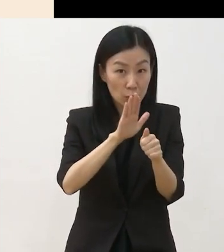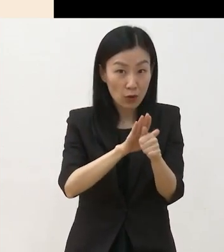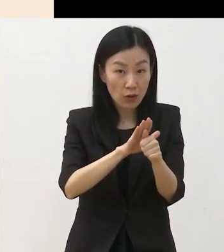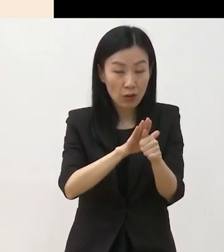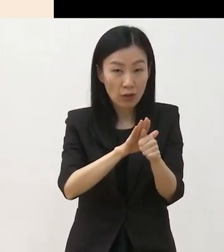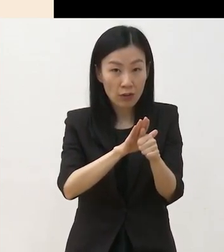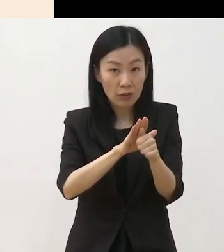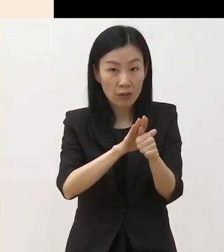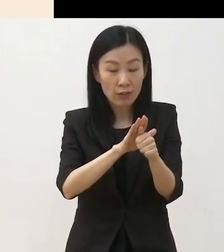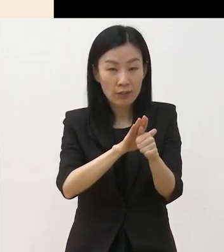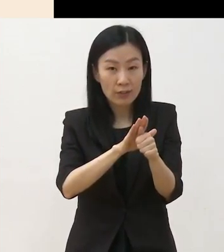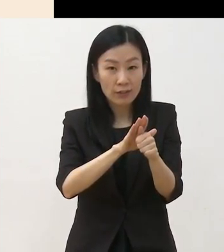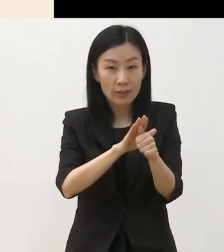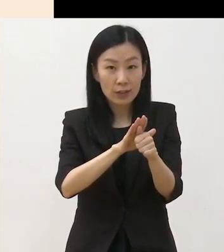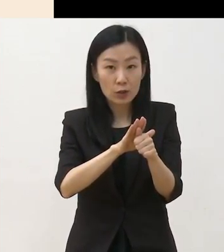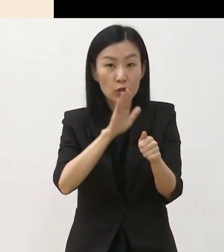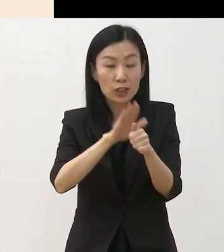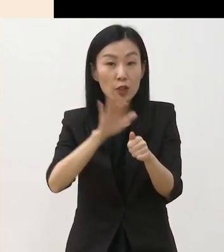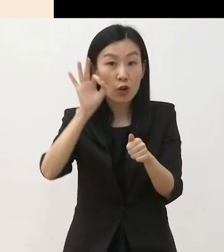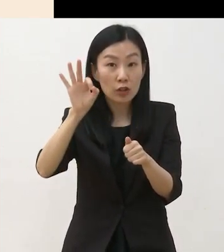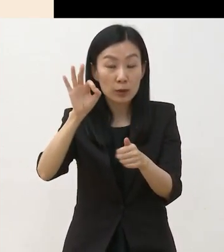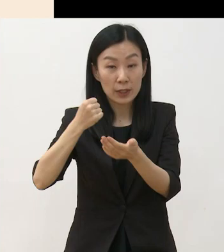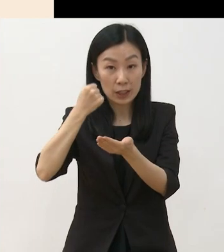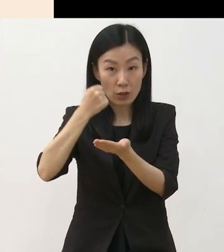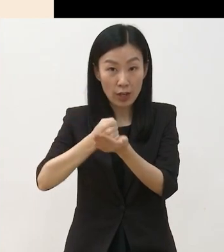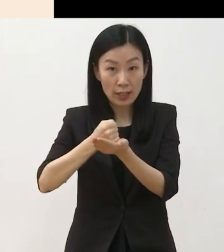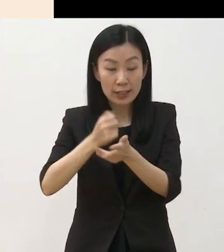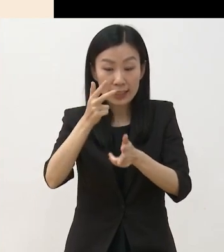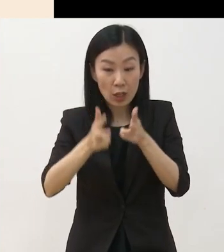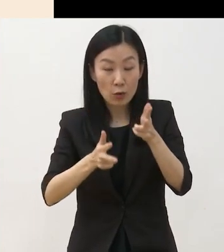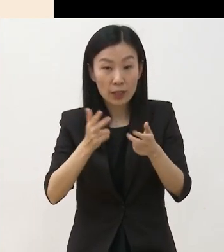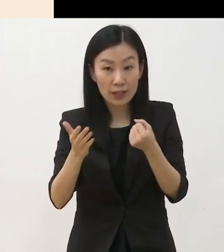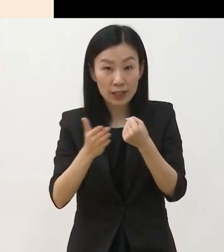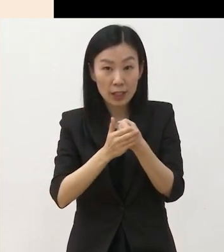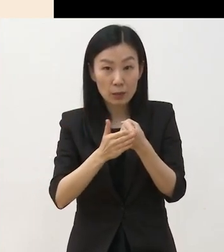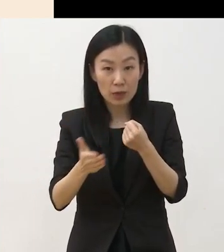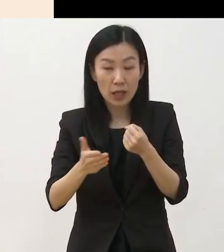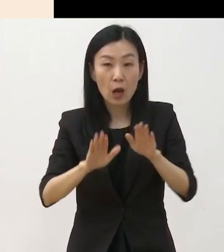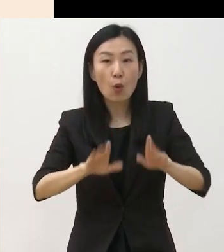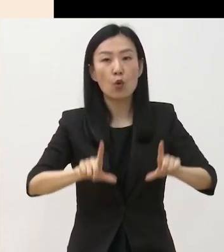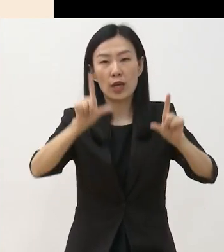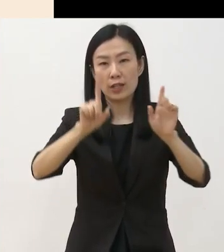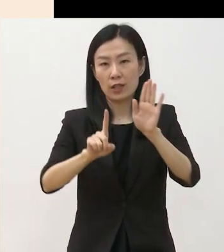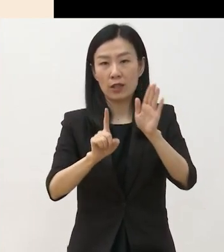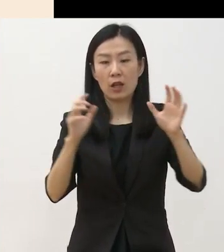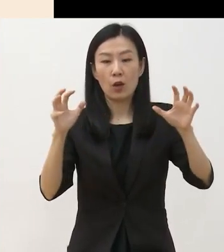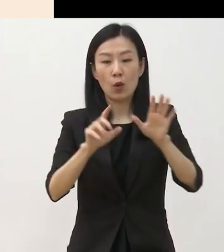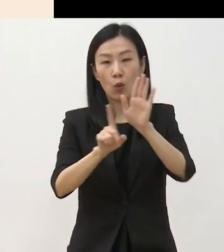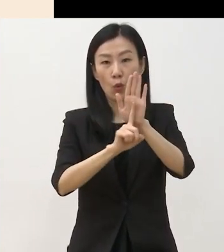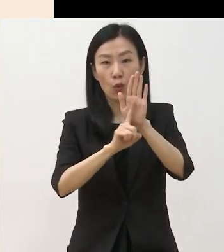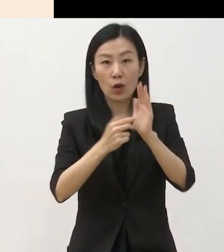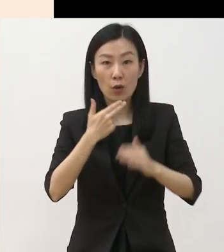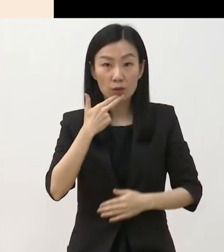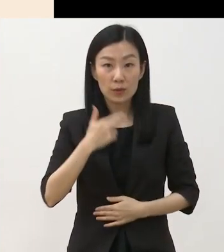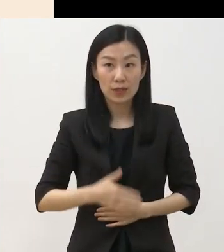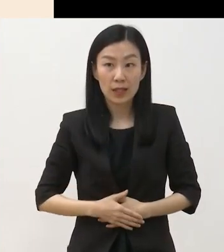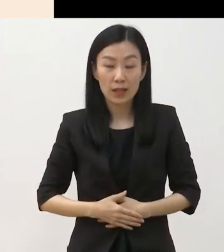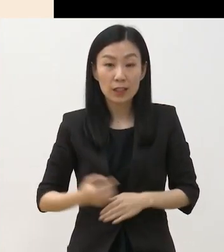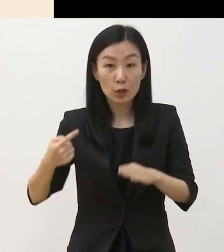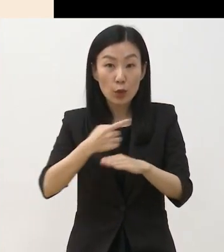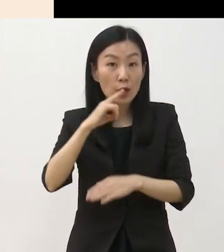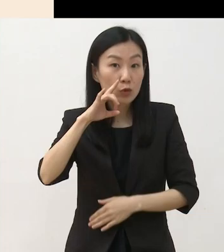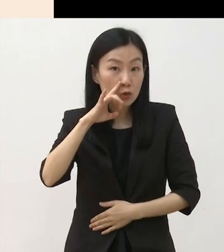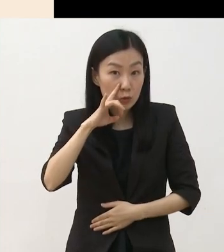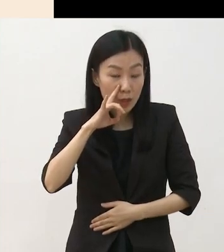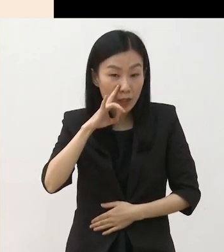지원금이 책정되는 사업이어서 마찬가지로 올해 공모가 없습니다 기타 궁금하신 내용은